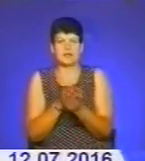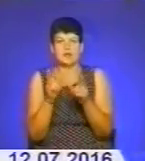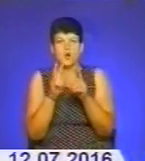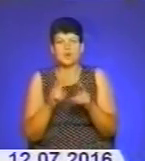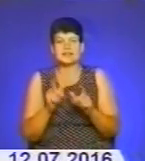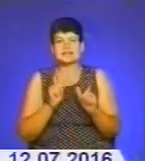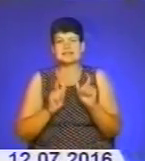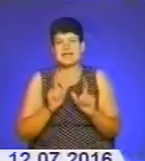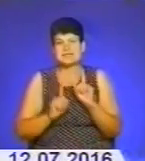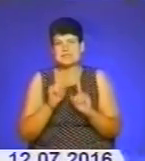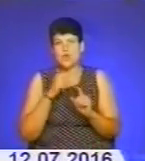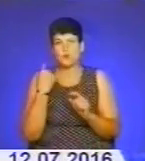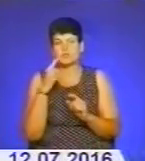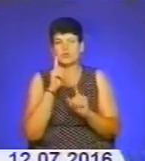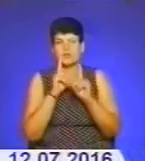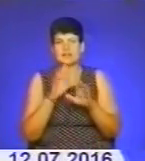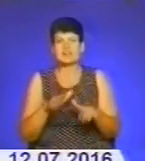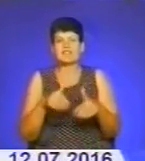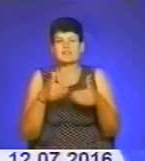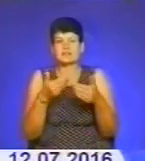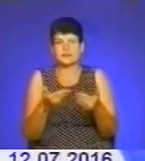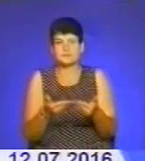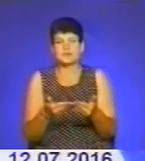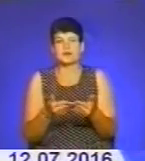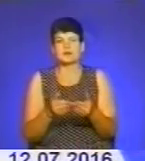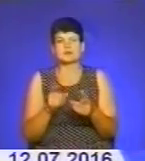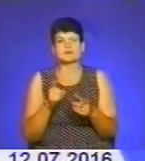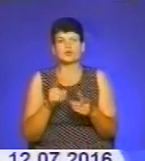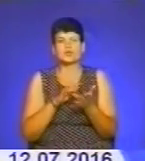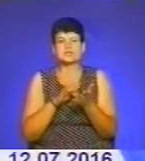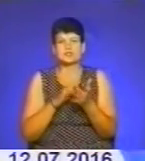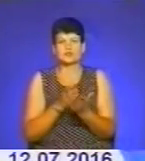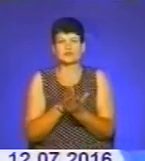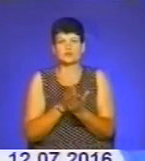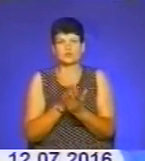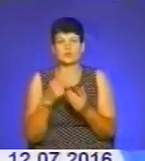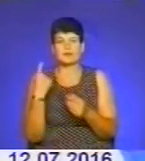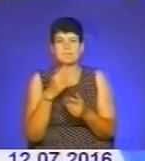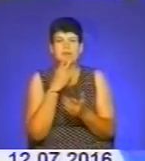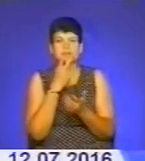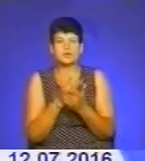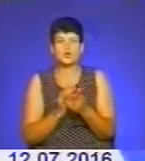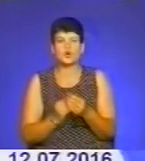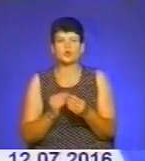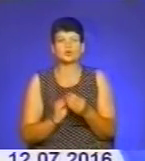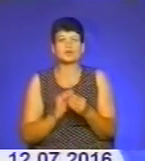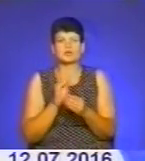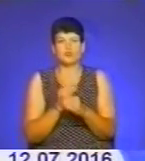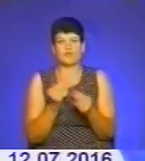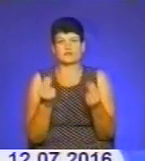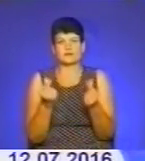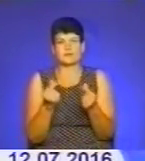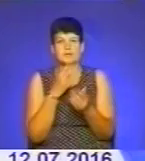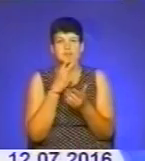ради направили документ стратегії розвитку туристичної інфраструктури краю, де передбачено додаткове фінансування на покращення якості